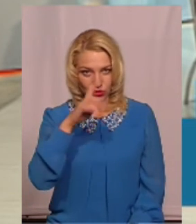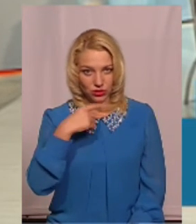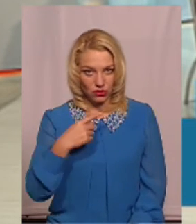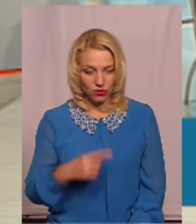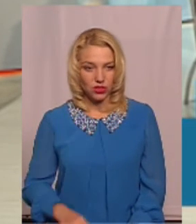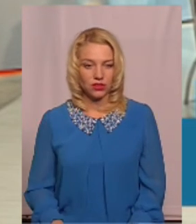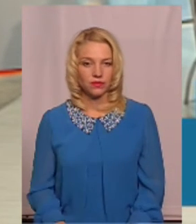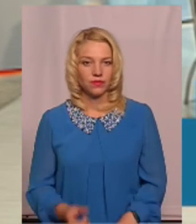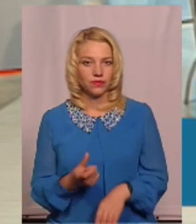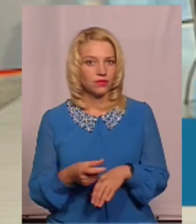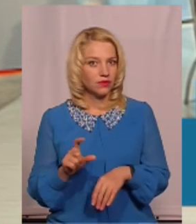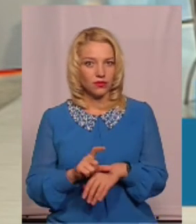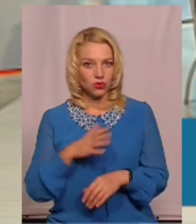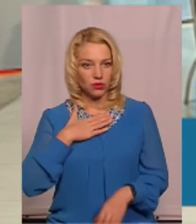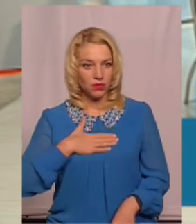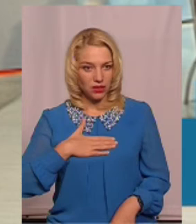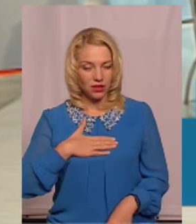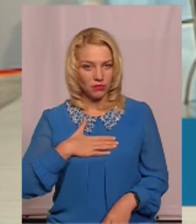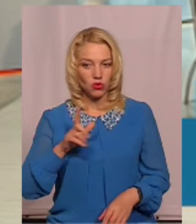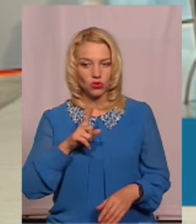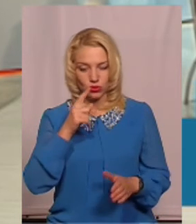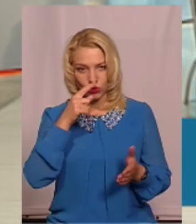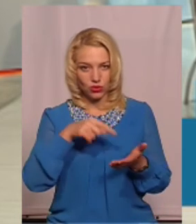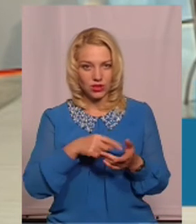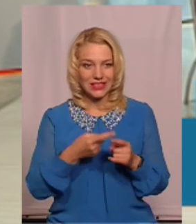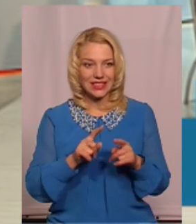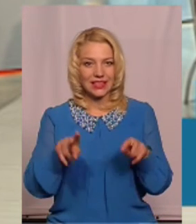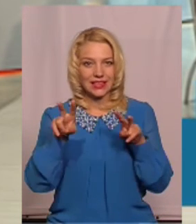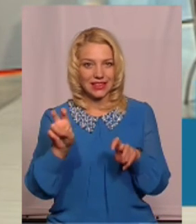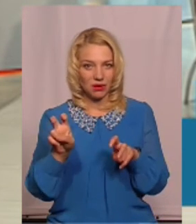Так. Дуже приємно, що втаркнулися в цієї тери.